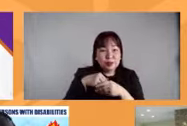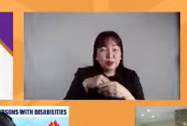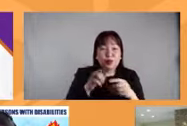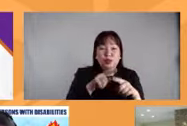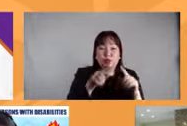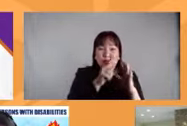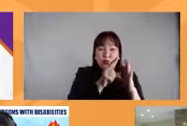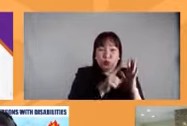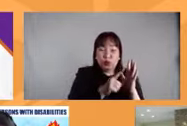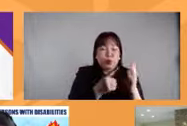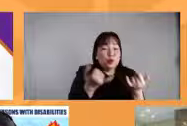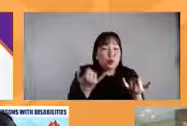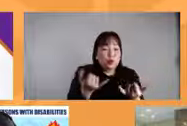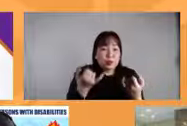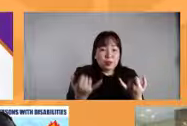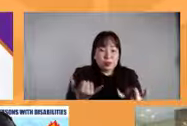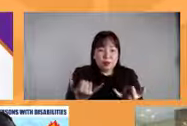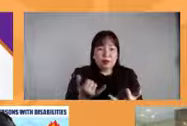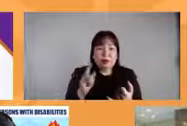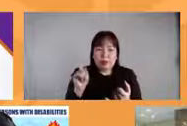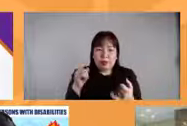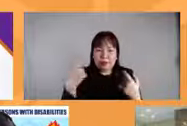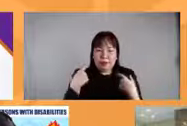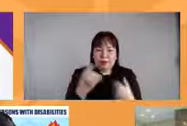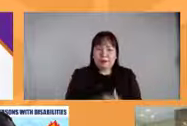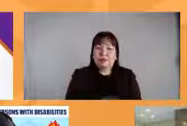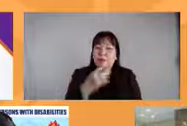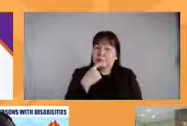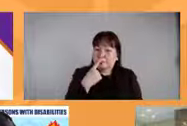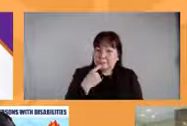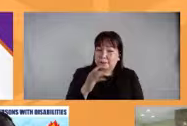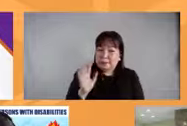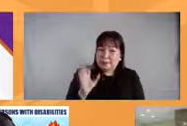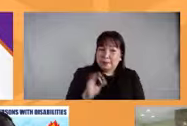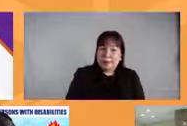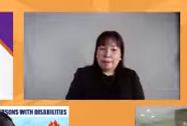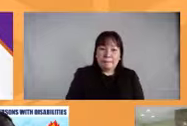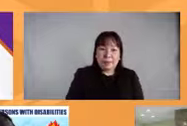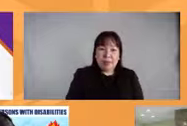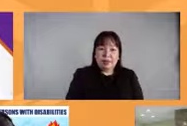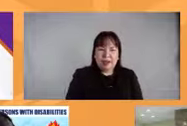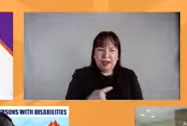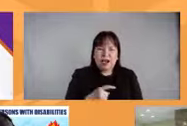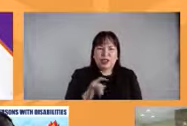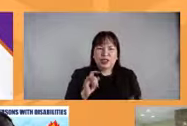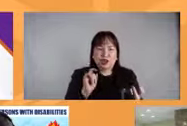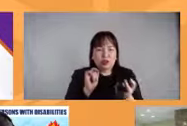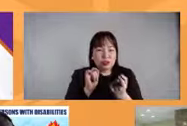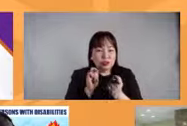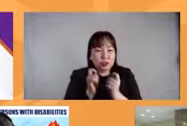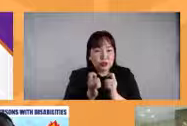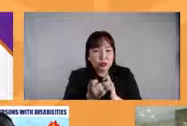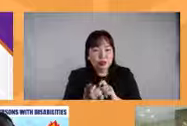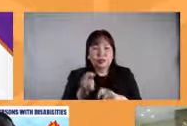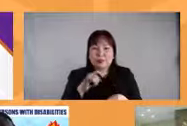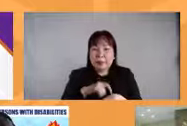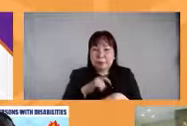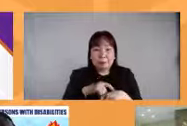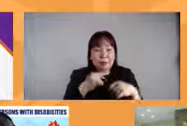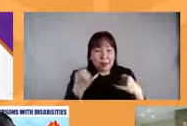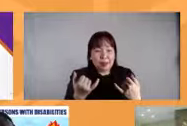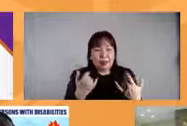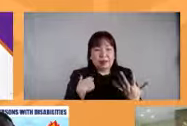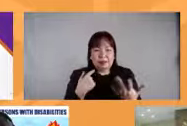kung ano yung nangyayari sa panahon ngayon dahil nga sabi mo we have a very changing times paiba iba yung panahon natin